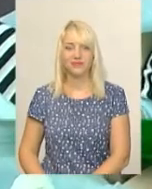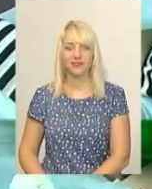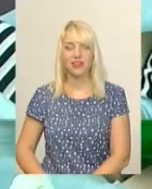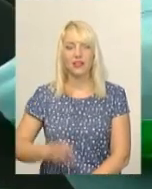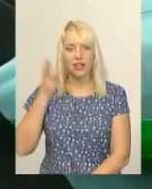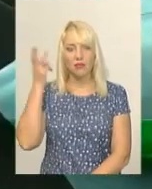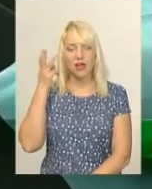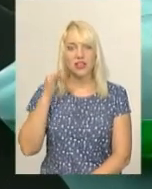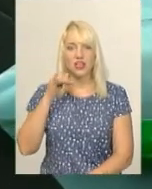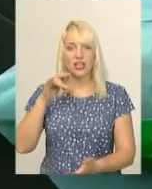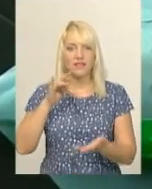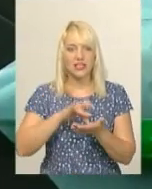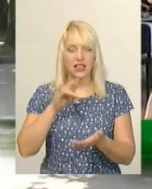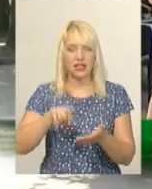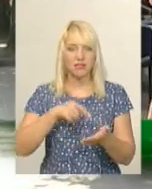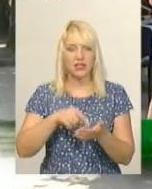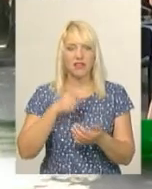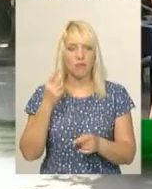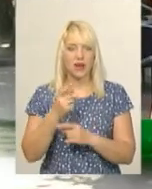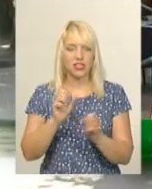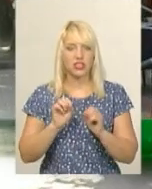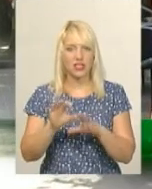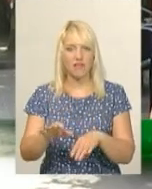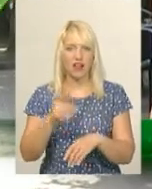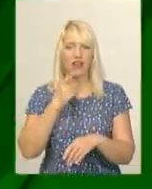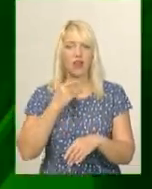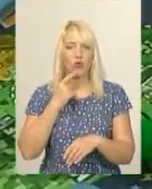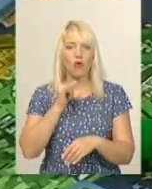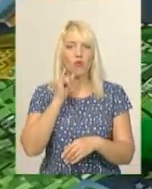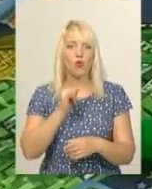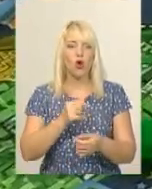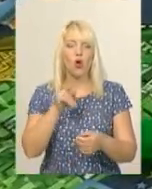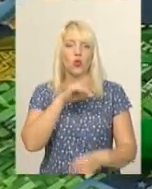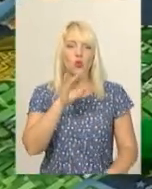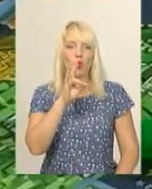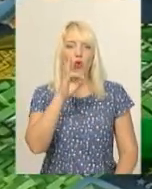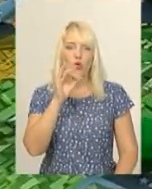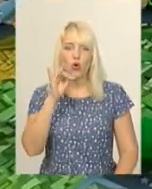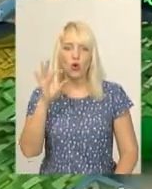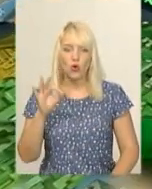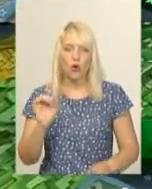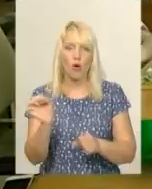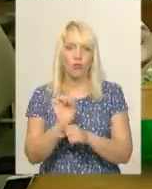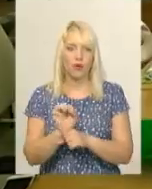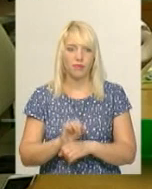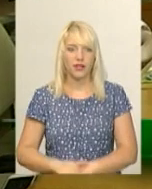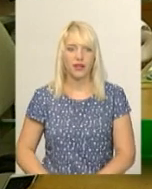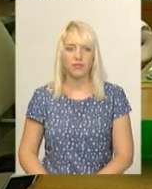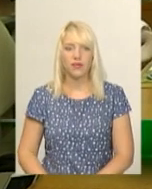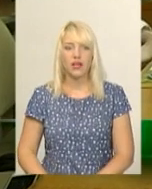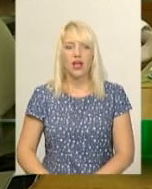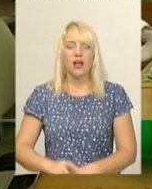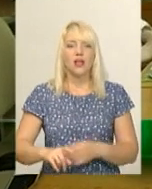Хмельничани у центрі міста вперше здавали кров у доноромобілі. Хмельницькі підлітки змагатимуться в міському турнірі з